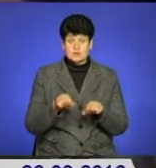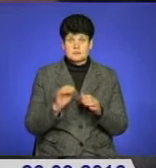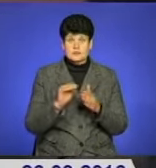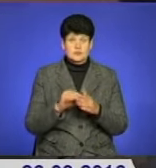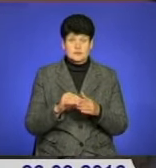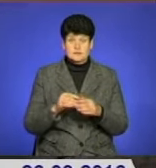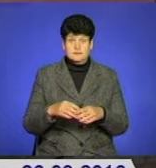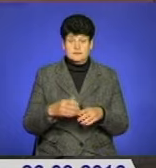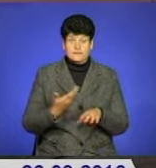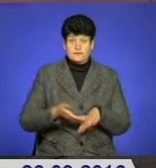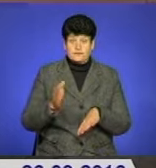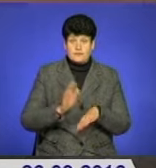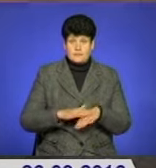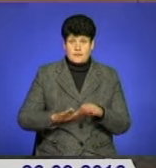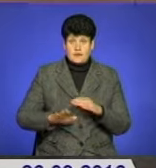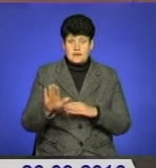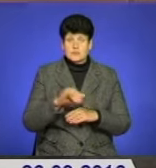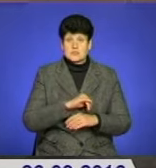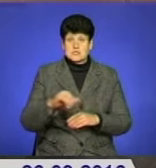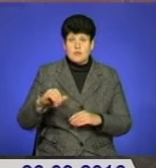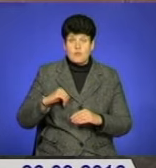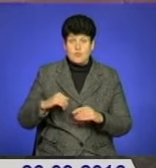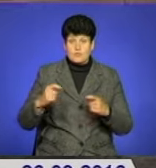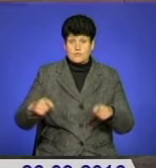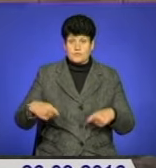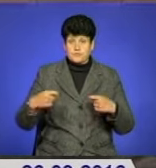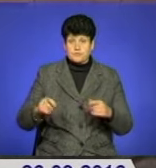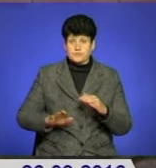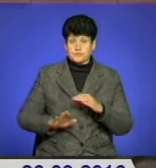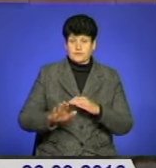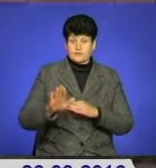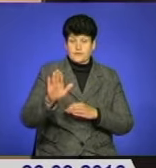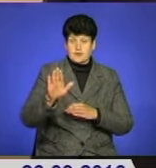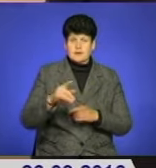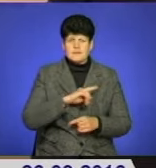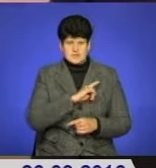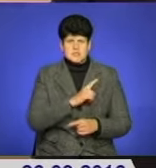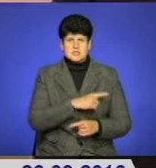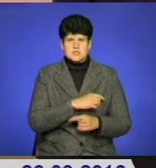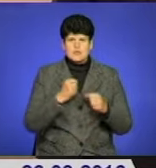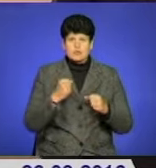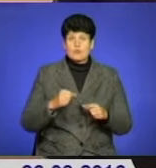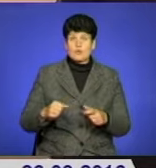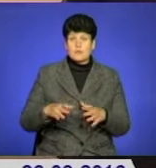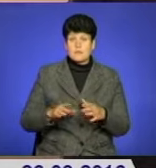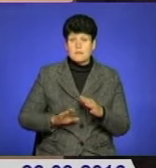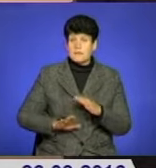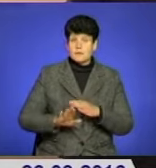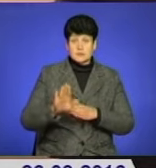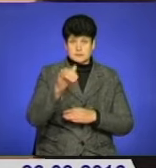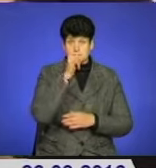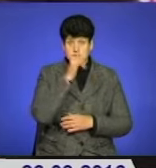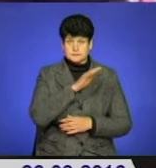екстремальних. Адже самотужки інваліду-візочнику, навіть фізично загартованому, піднятися по ньому просто